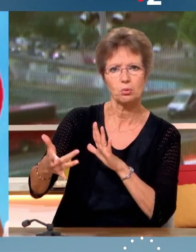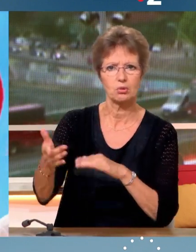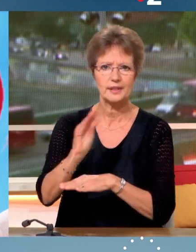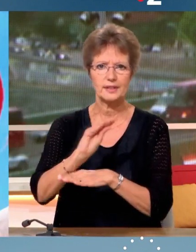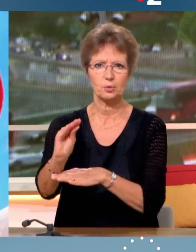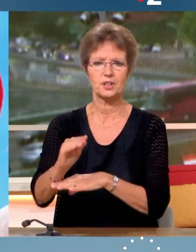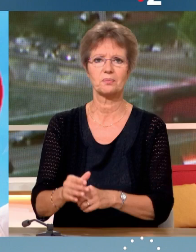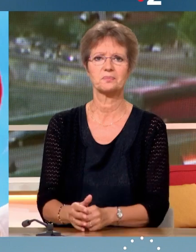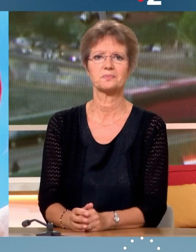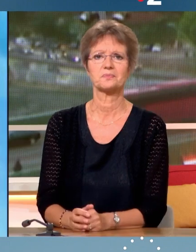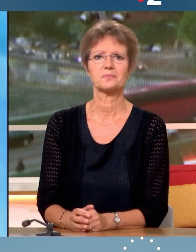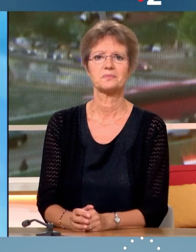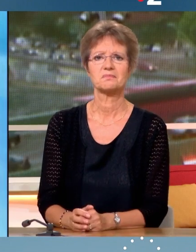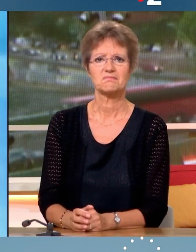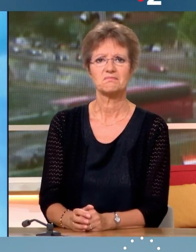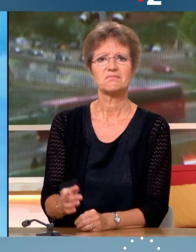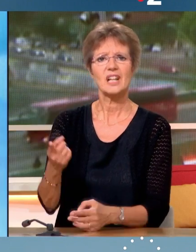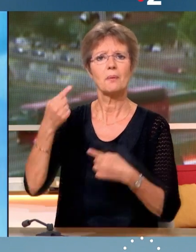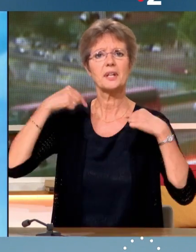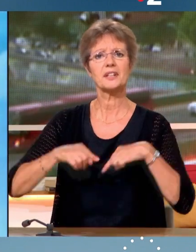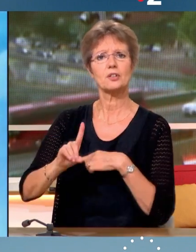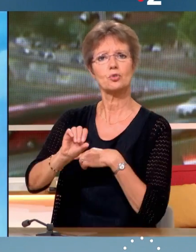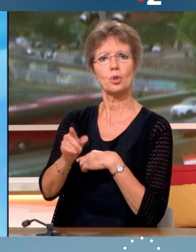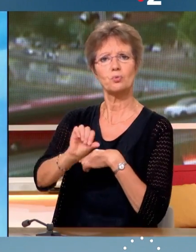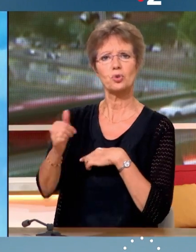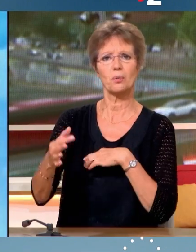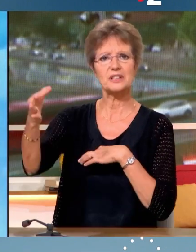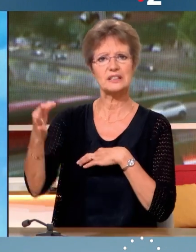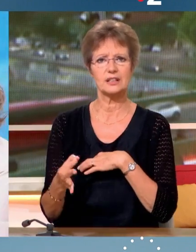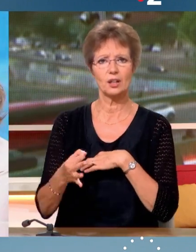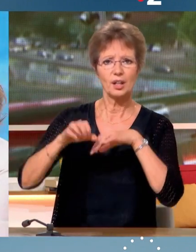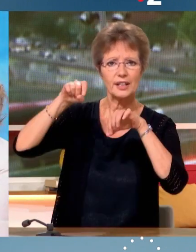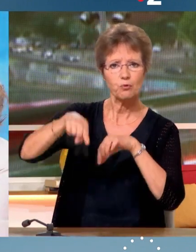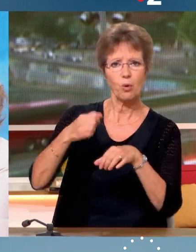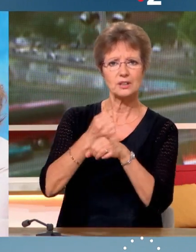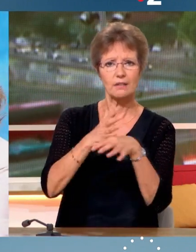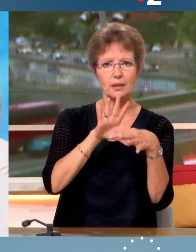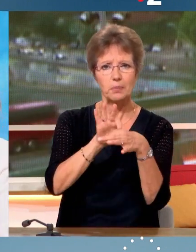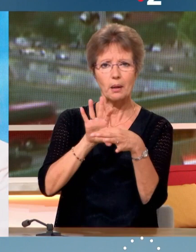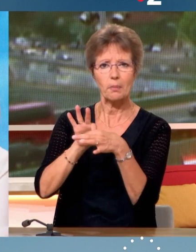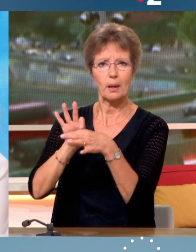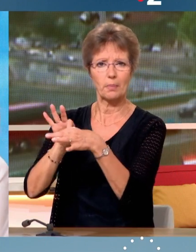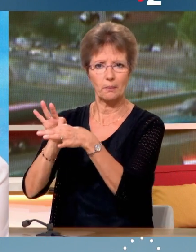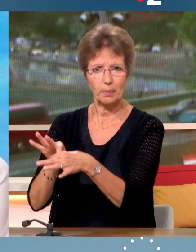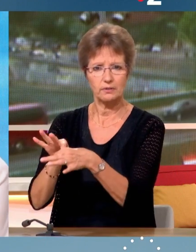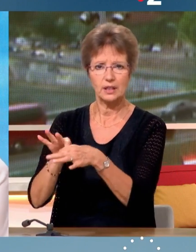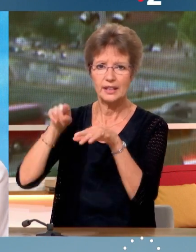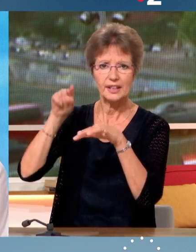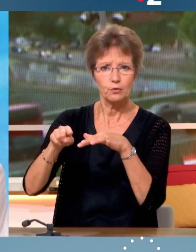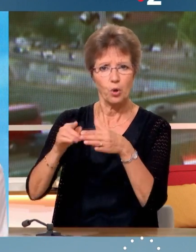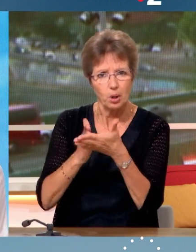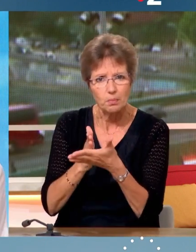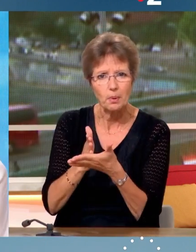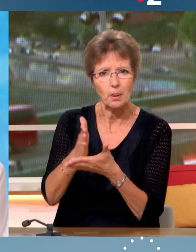Vous avez entendu à l'instant ce qu'a dit Yael Brown-Pivet. Nous tendons la main à tout le monde. va falloir, au fond, avec cette représentation nationale aujourd'hui, continuer à faire avancer le pays.